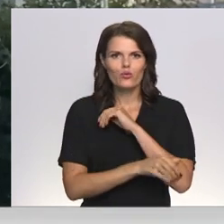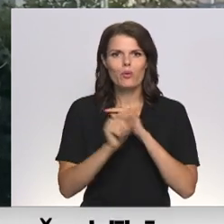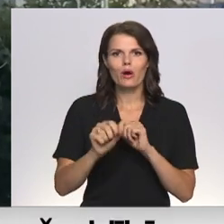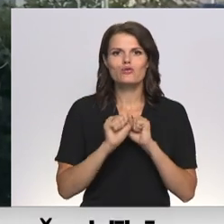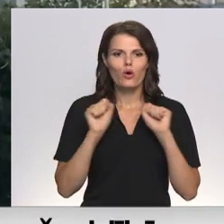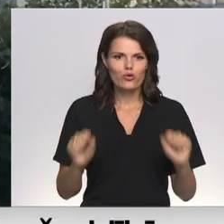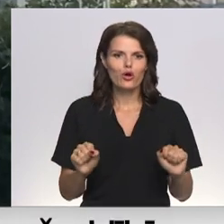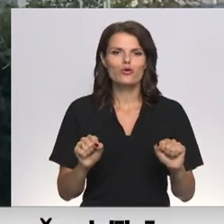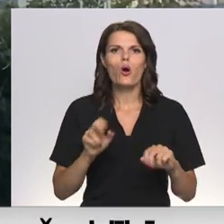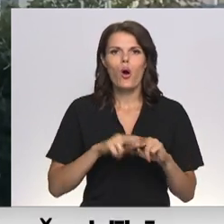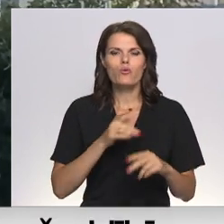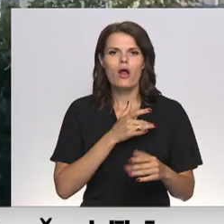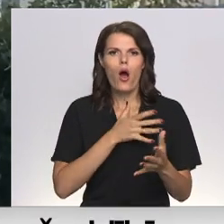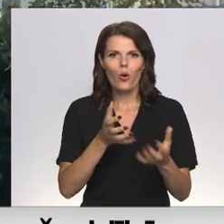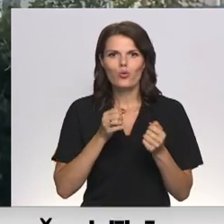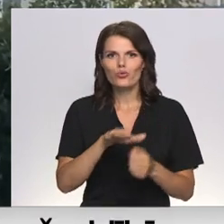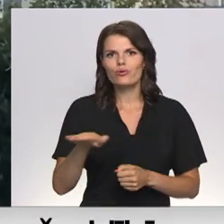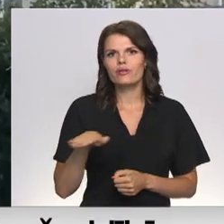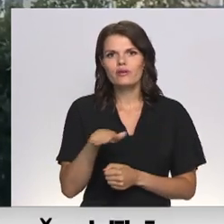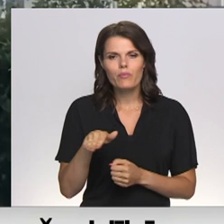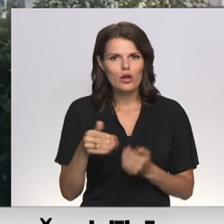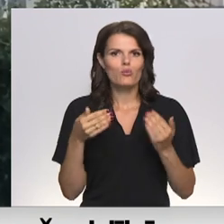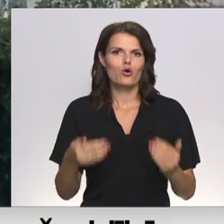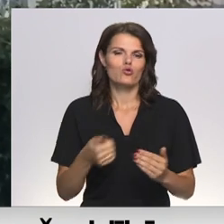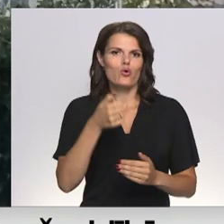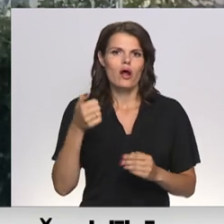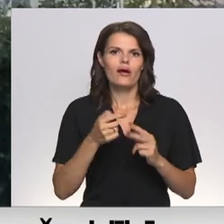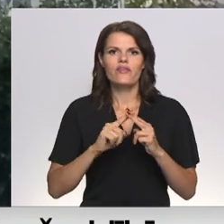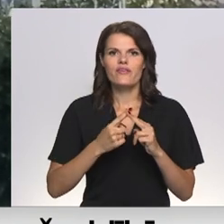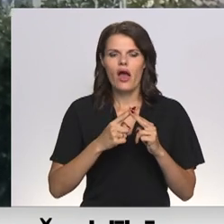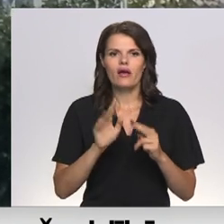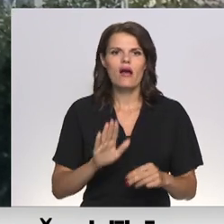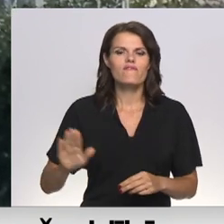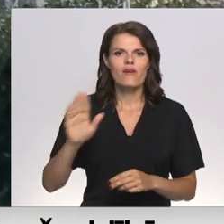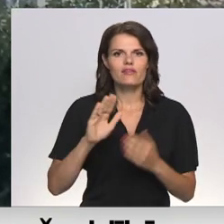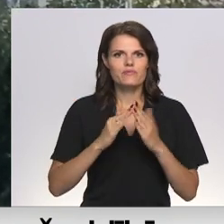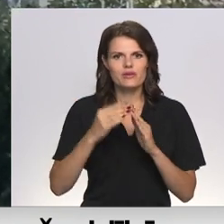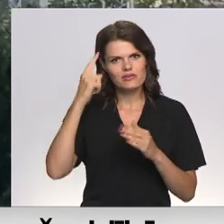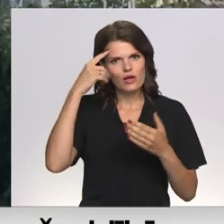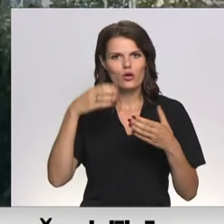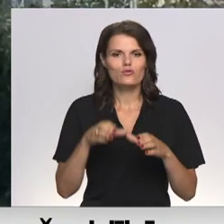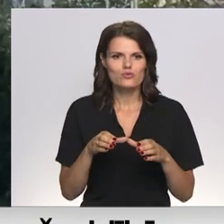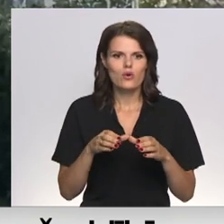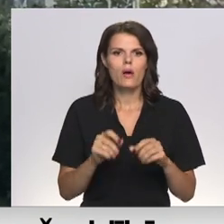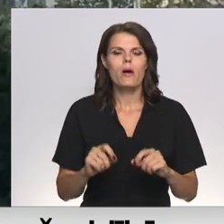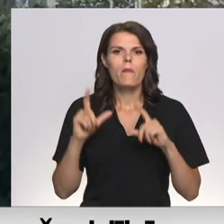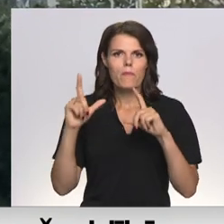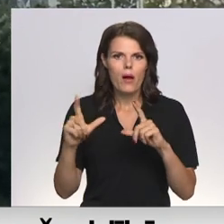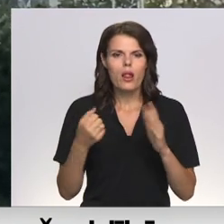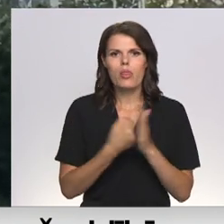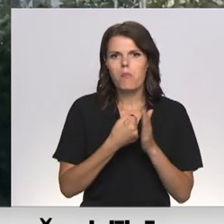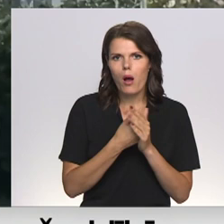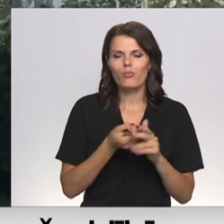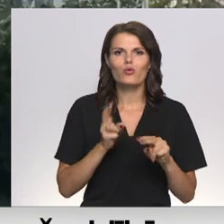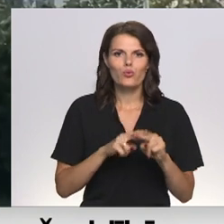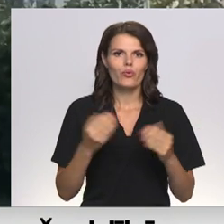maznodrošinātām un auģu ģimenēm. Šogad Jelgavas valsts pilstas dome paliļināja pabalstu apmēru.